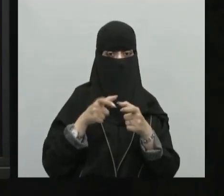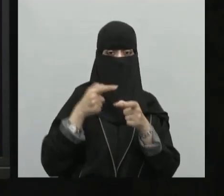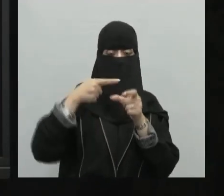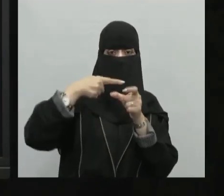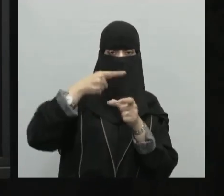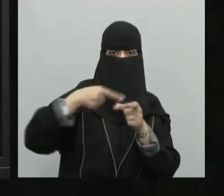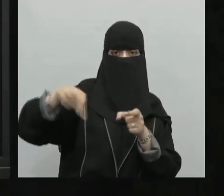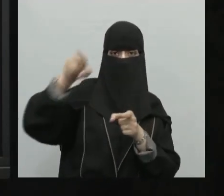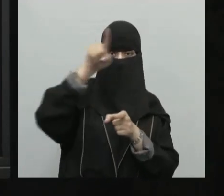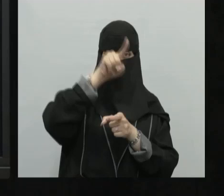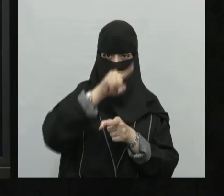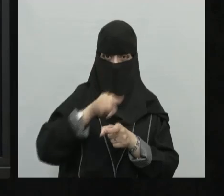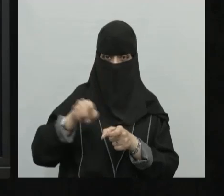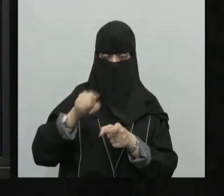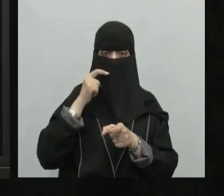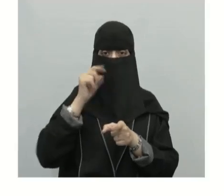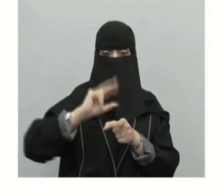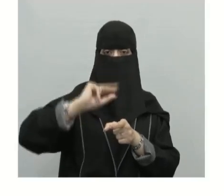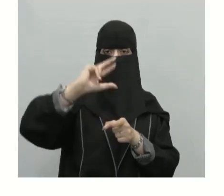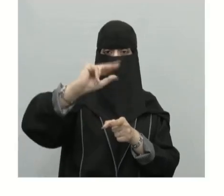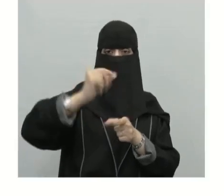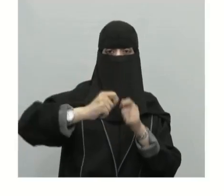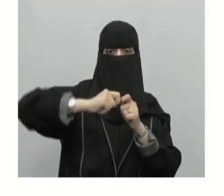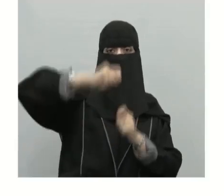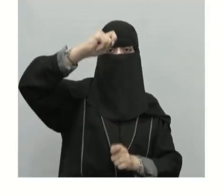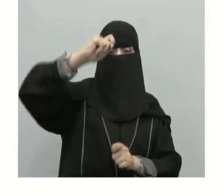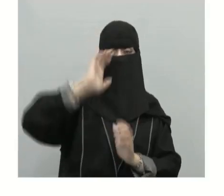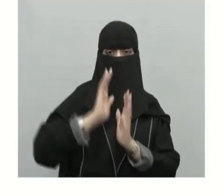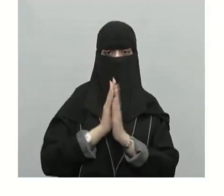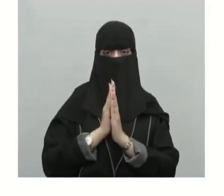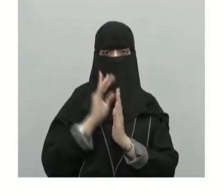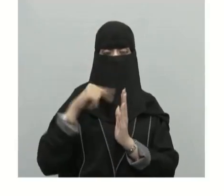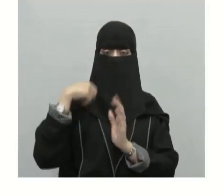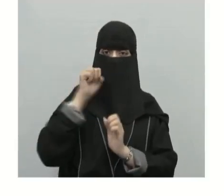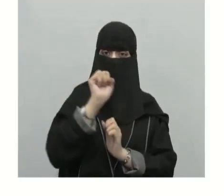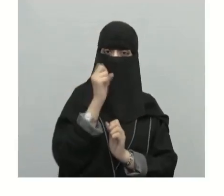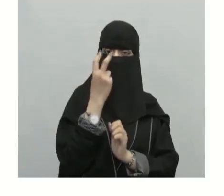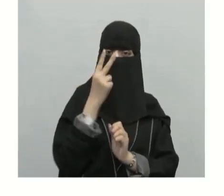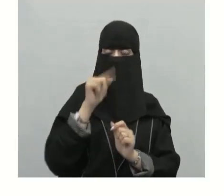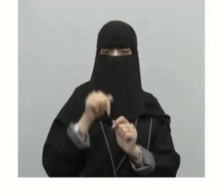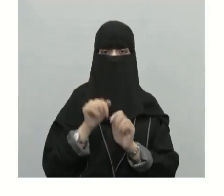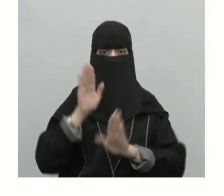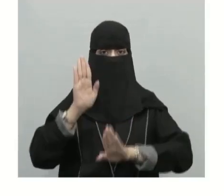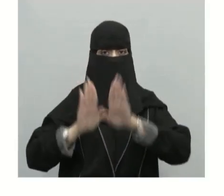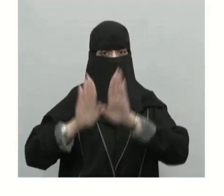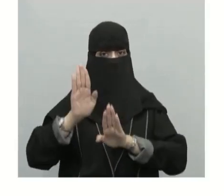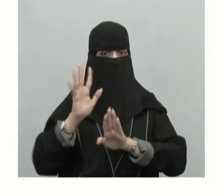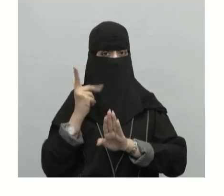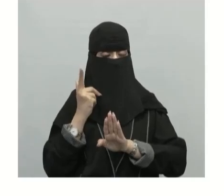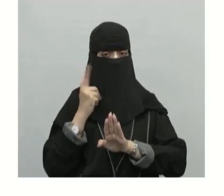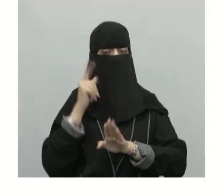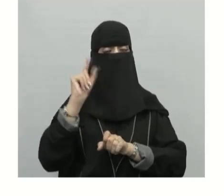متساوية في الطول الخاصية الثانية نريد أن الجميع يشارك أبناء وبناء الطلاب أحسنتم